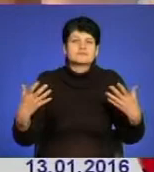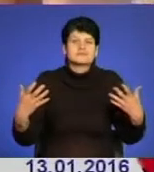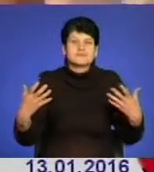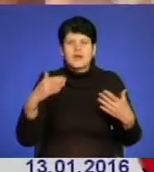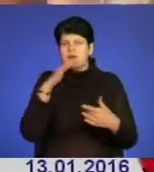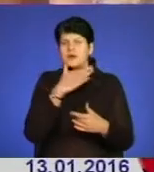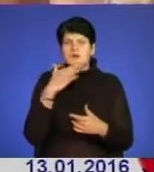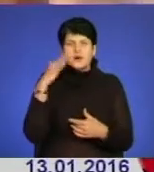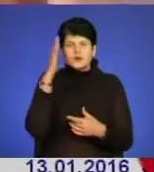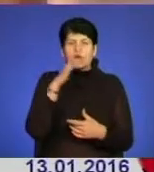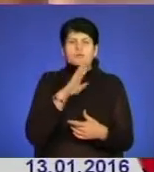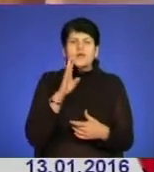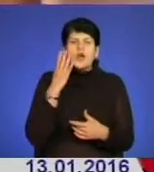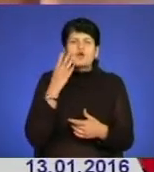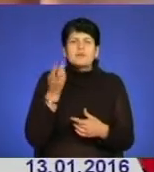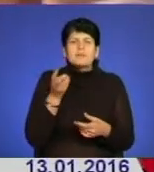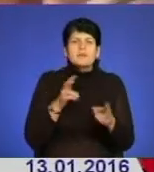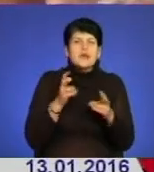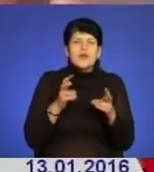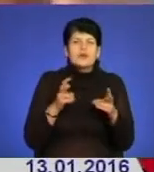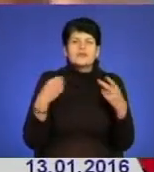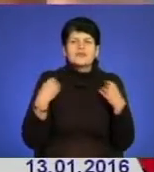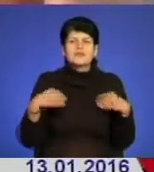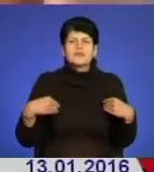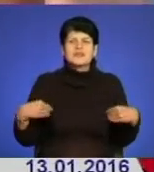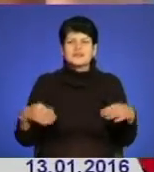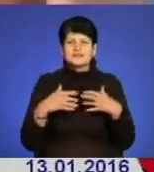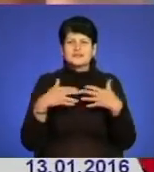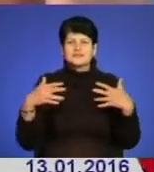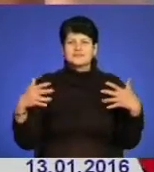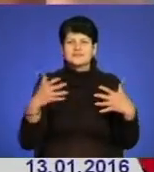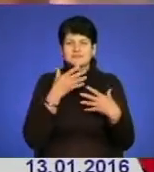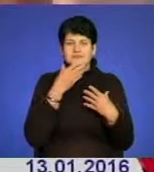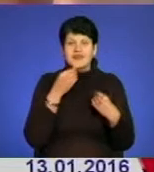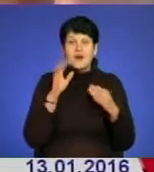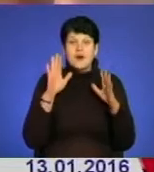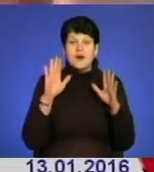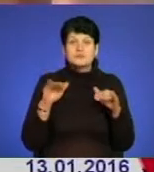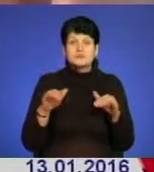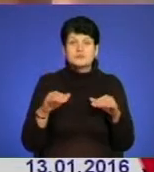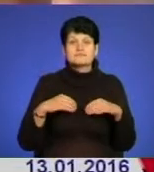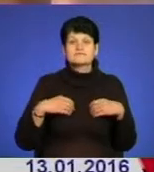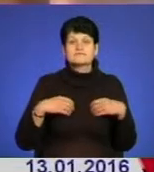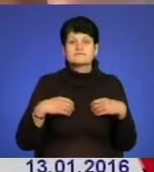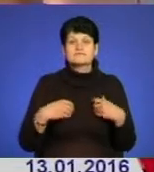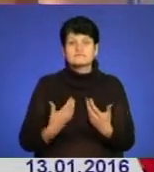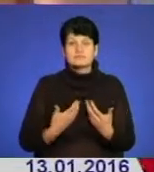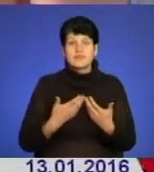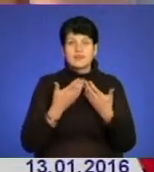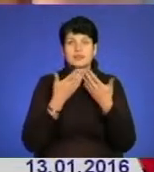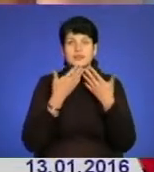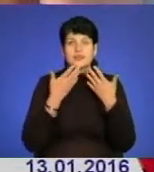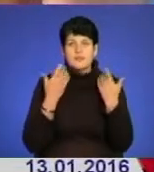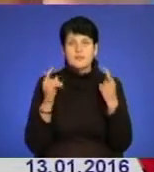батьків. І коли діти приходять в карнавальних костюмчиках, а потім розчаровуєшся, тому що нема,